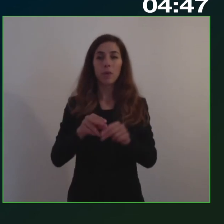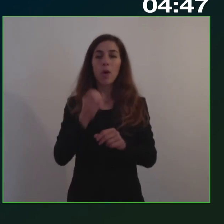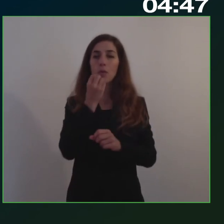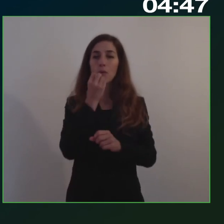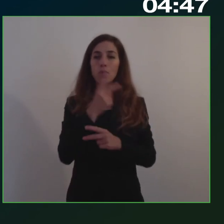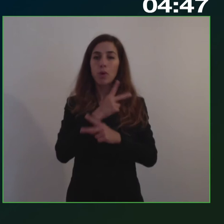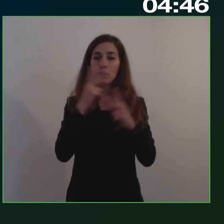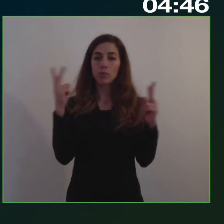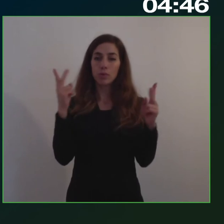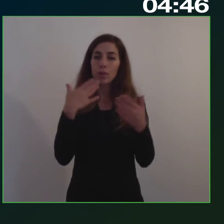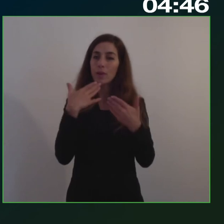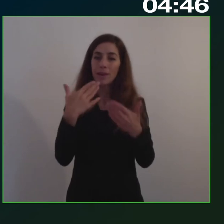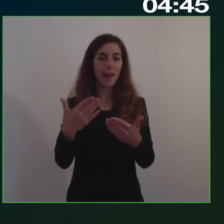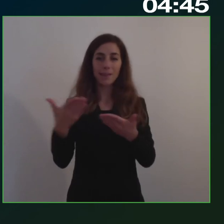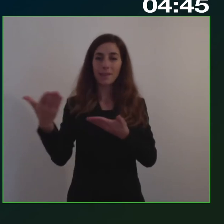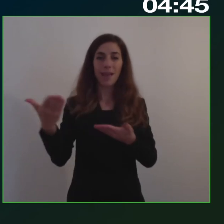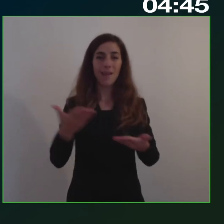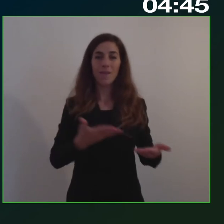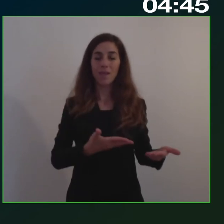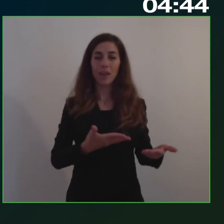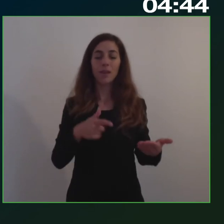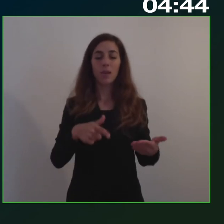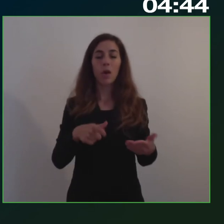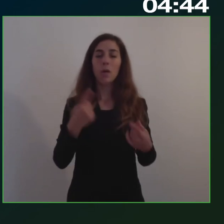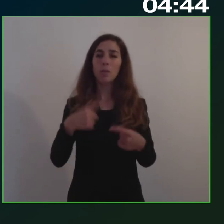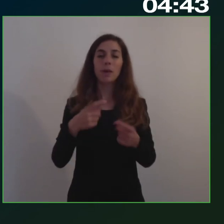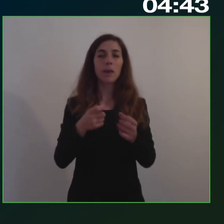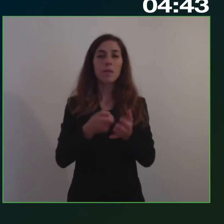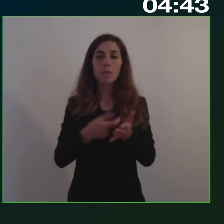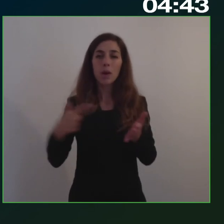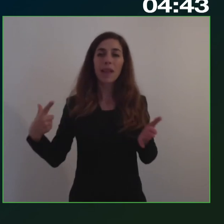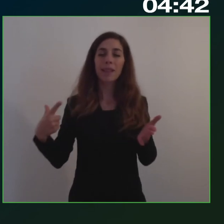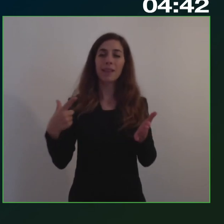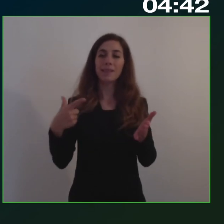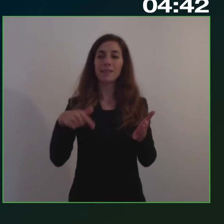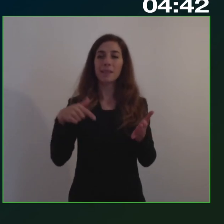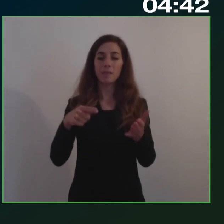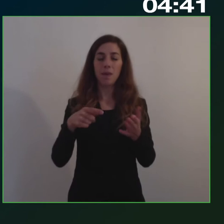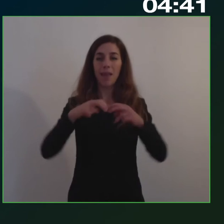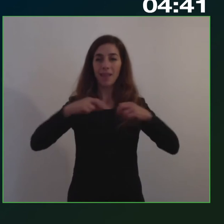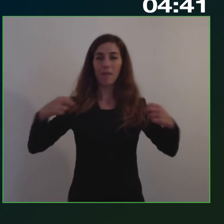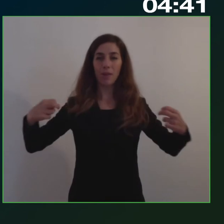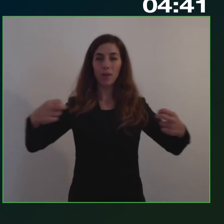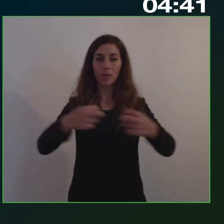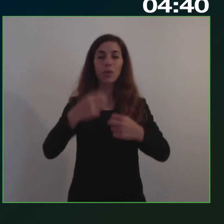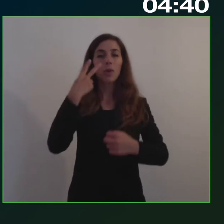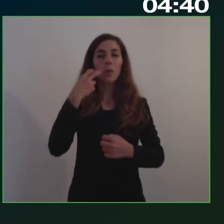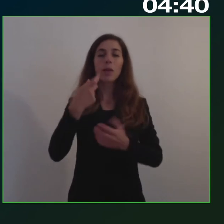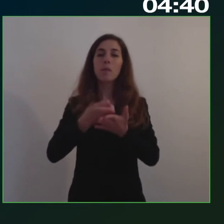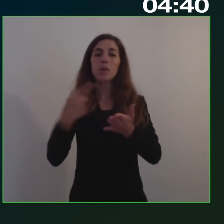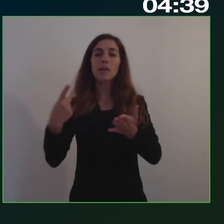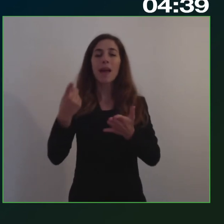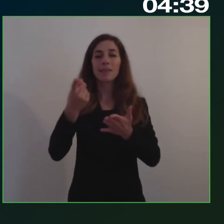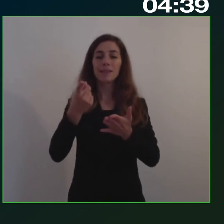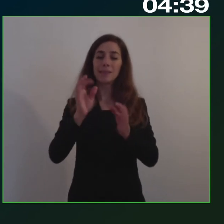'invito a questa importantissima rotonda sull'impanza del partenariato.